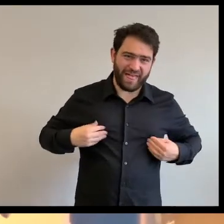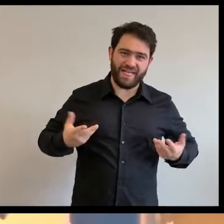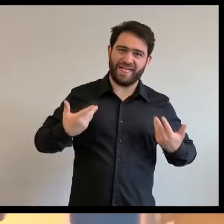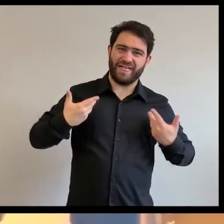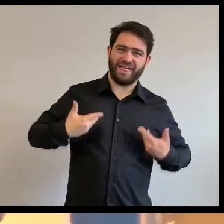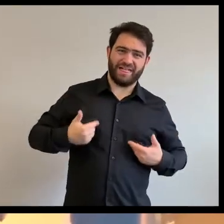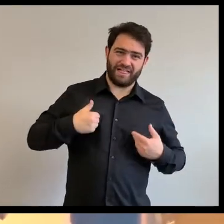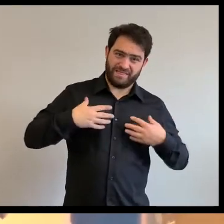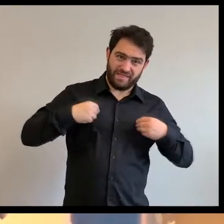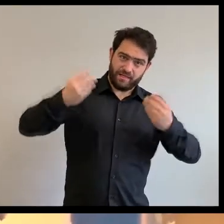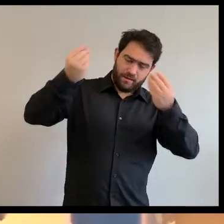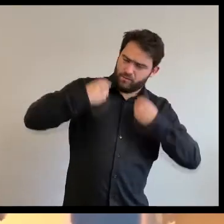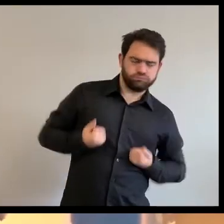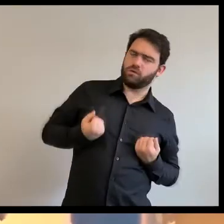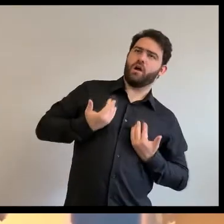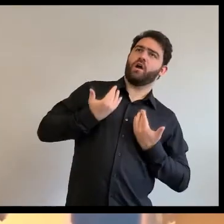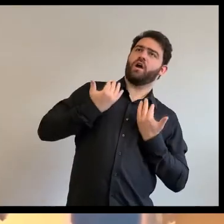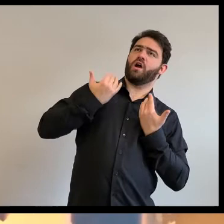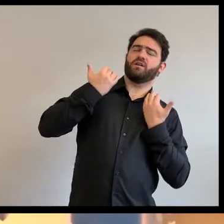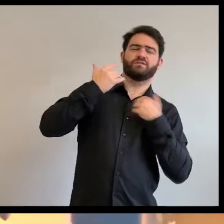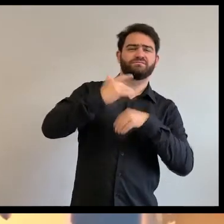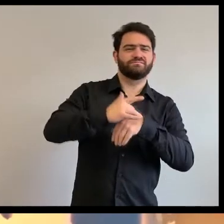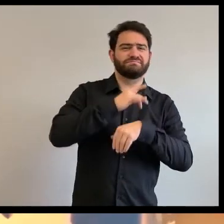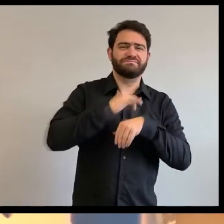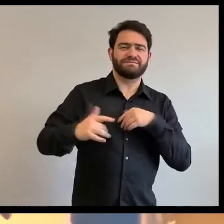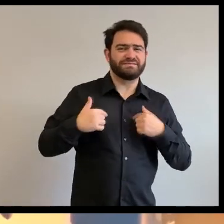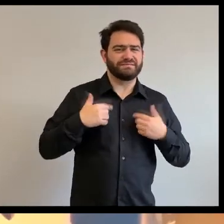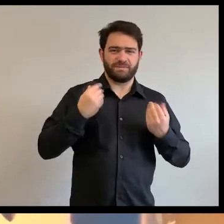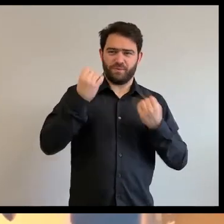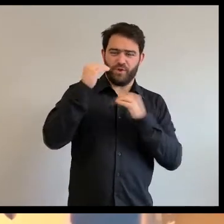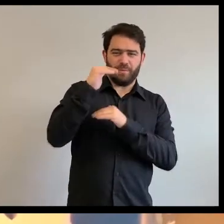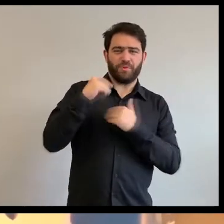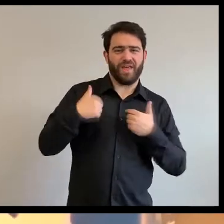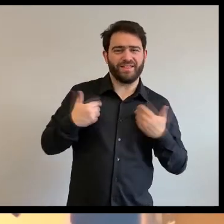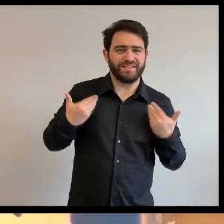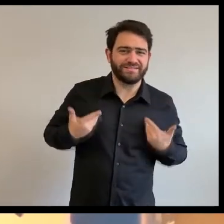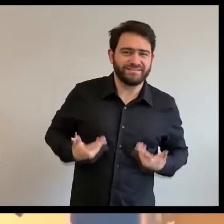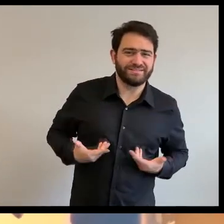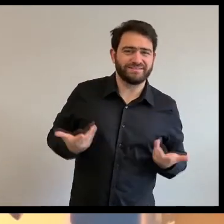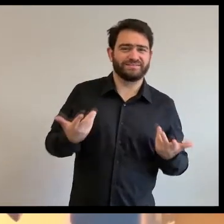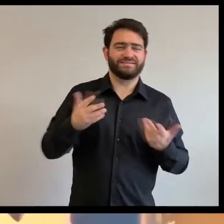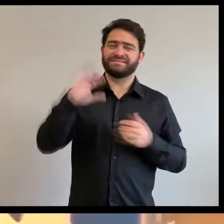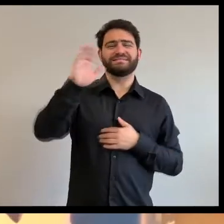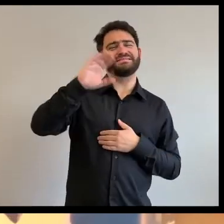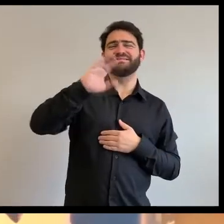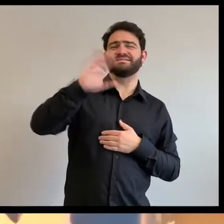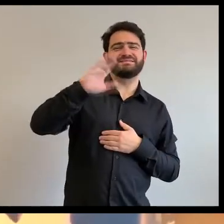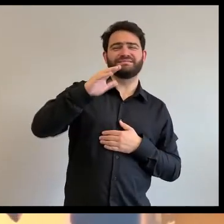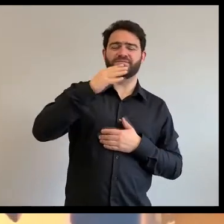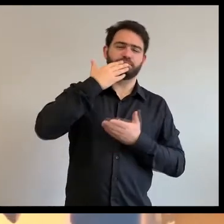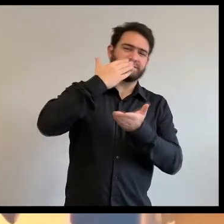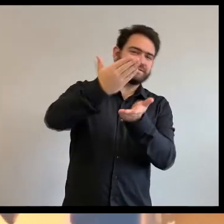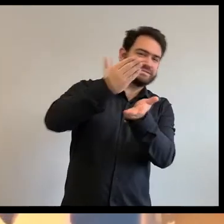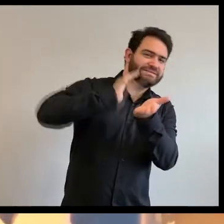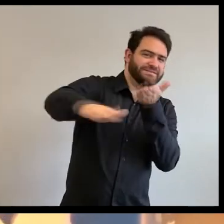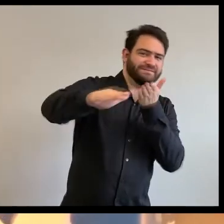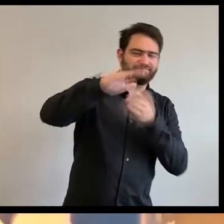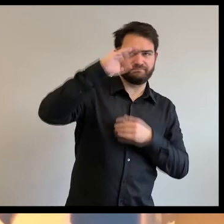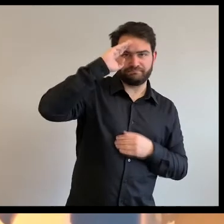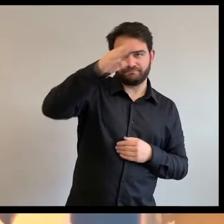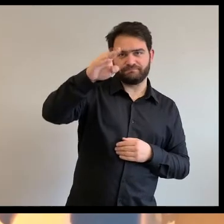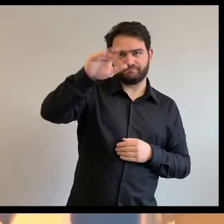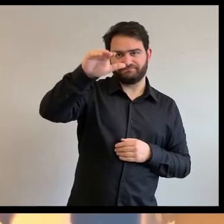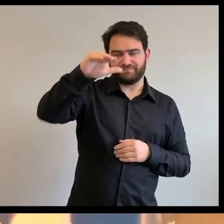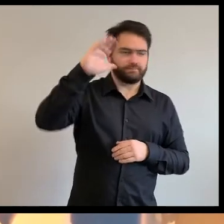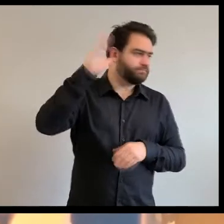tellement peur, le feu était énorme, non, non, je ne veux pas brûler mes pattes, ça va me faire de mal, je ne